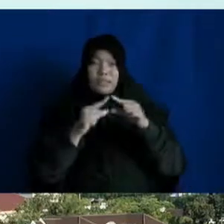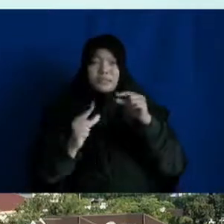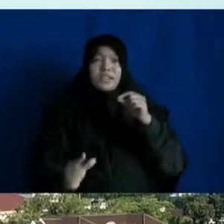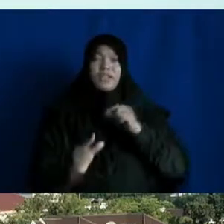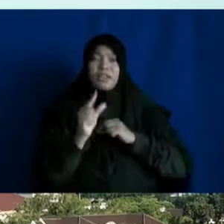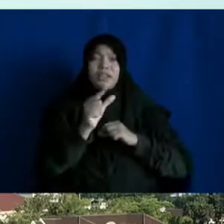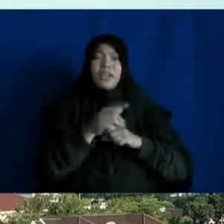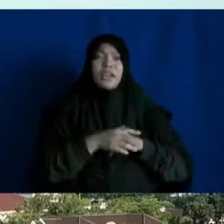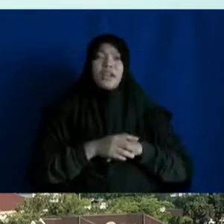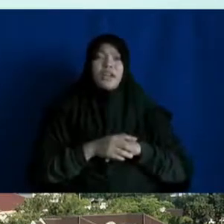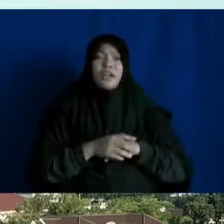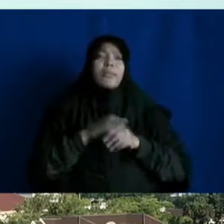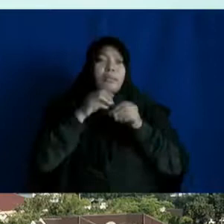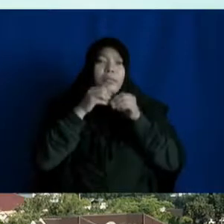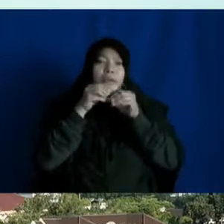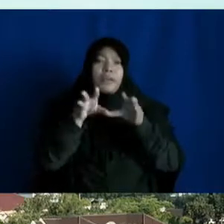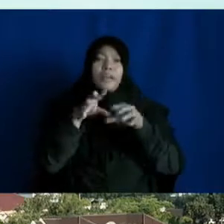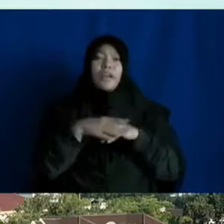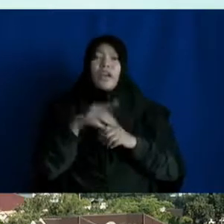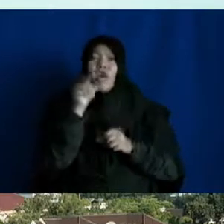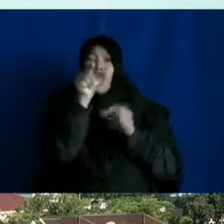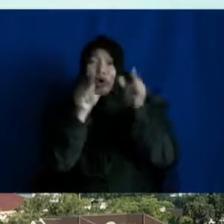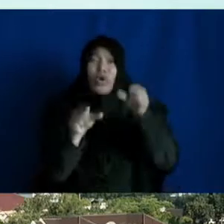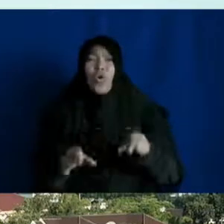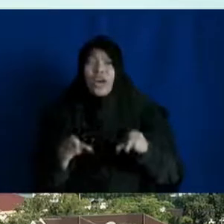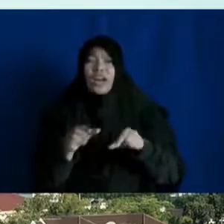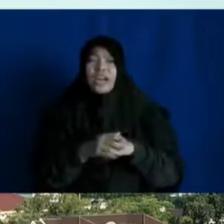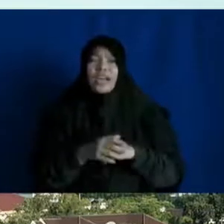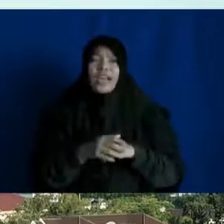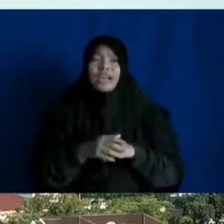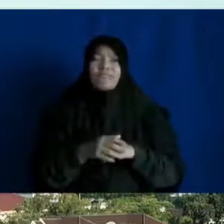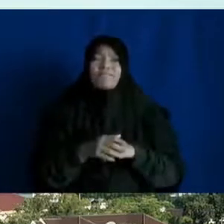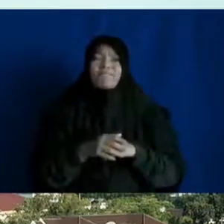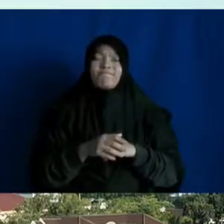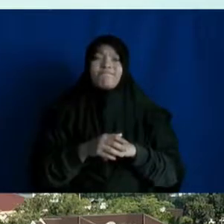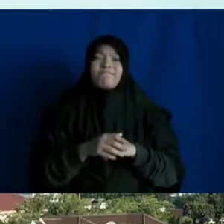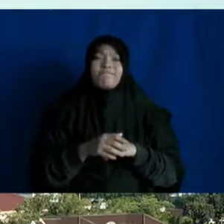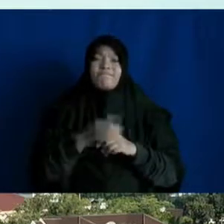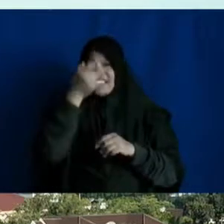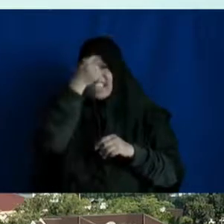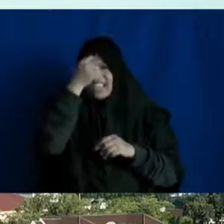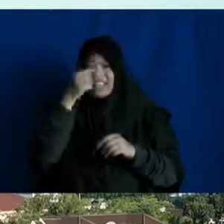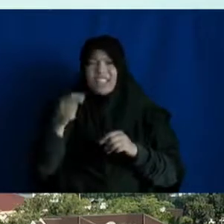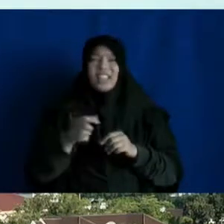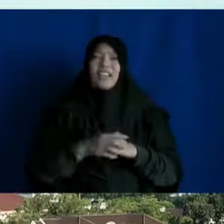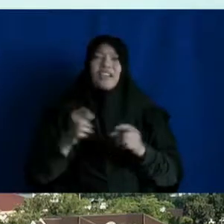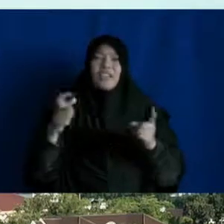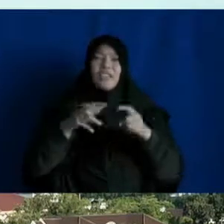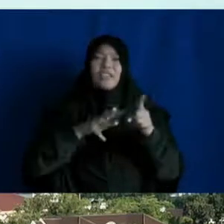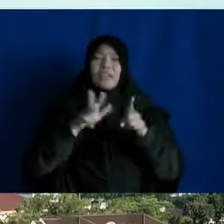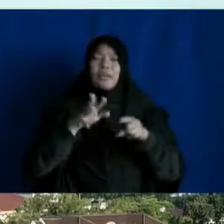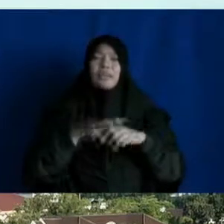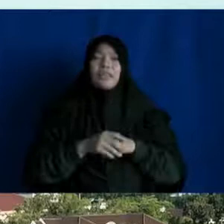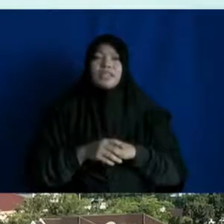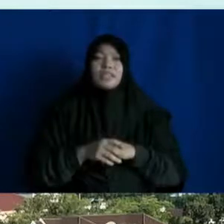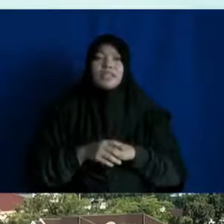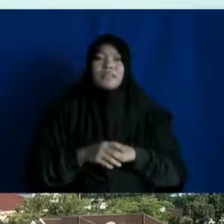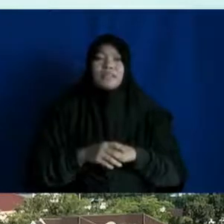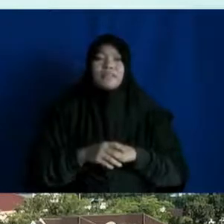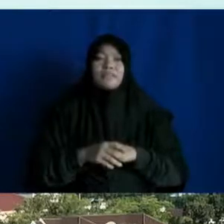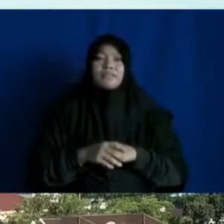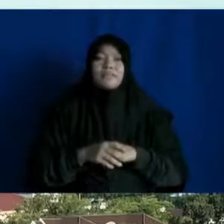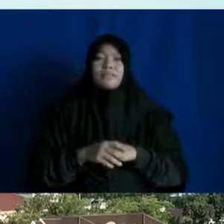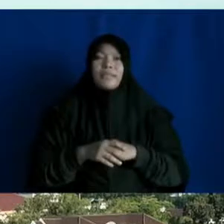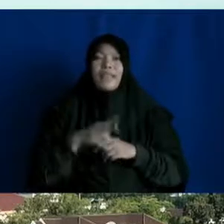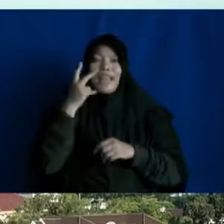Utara Mengkonfirmasi data orang-orang yang terpapar COVID-19 Untuk data-data Kita lihat dulu